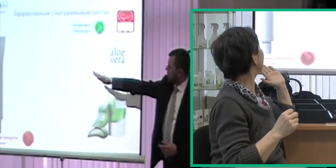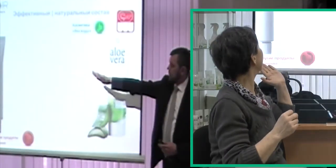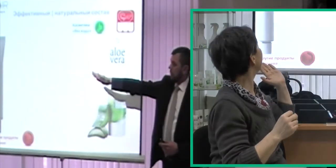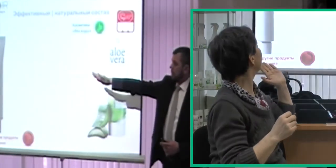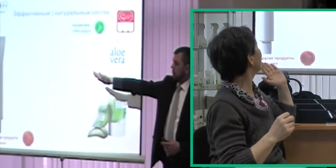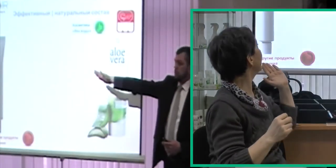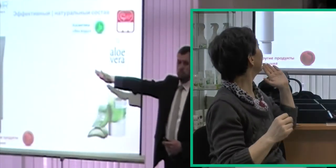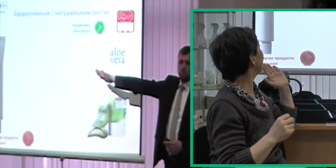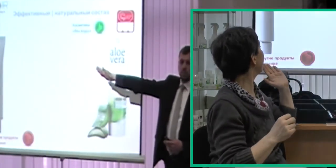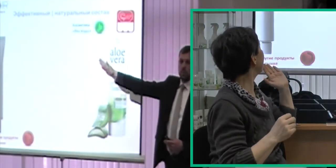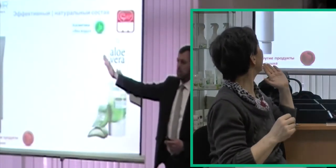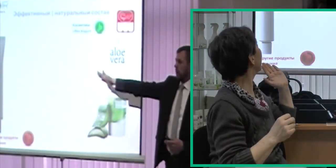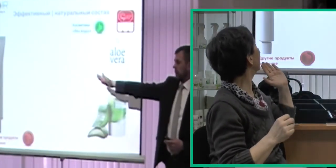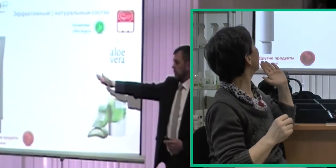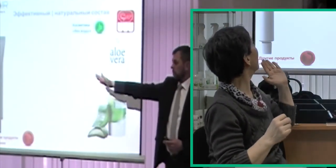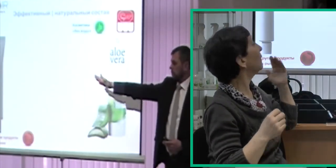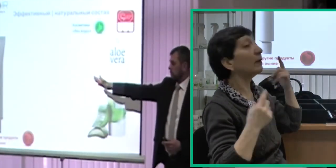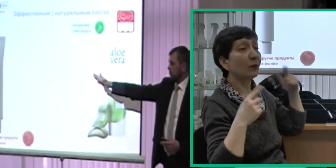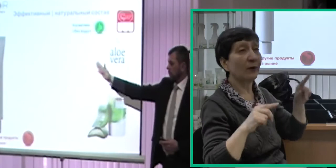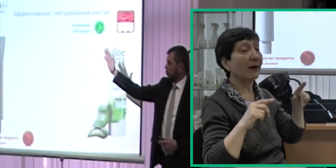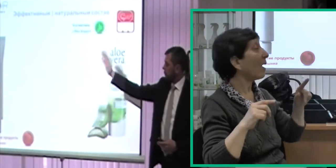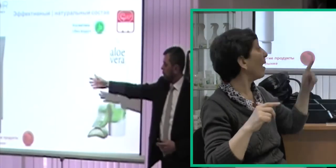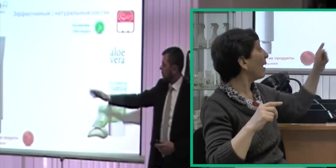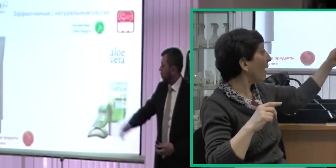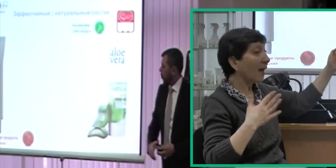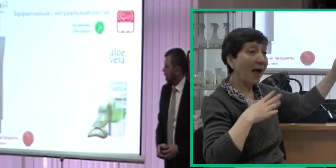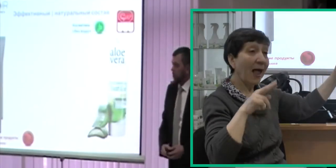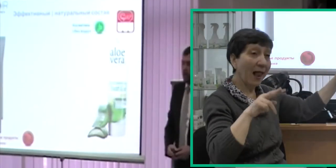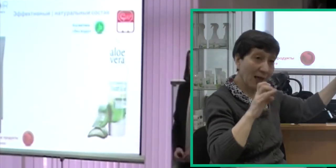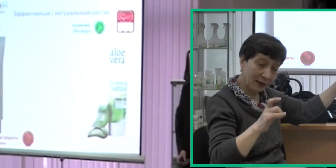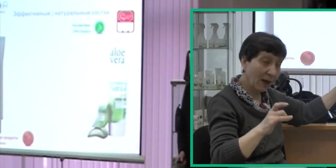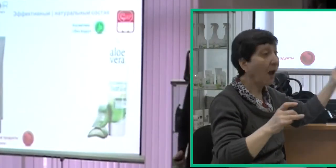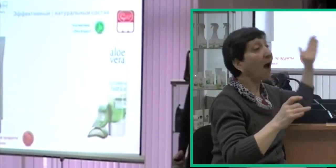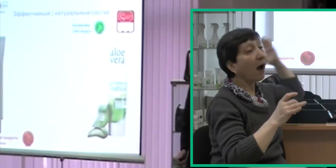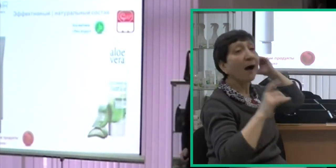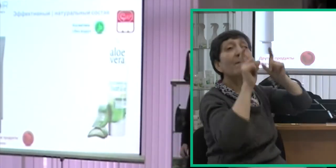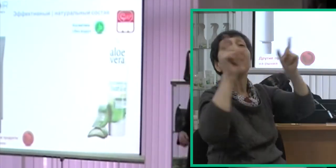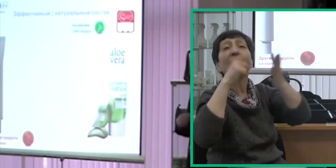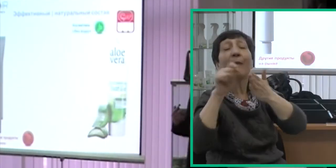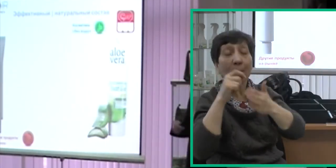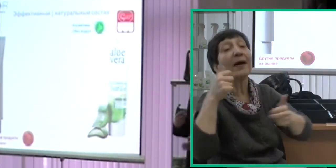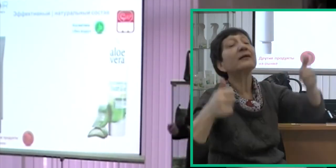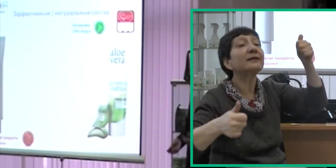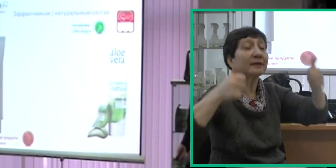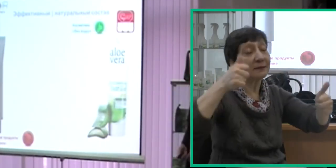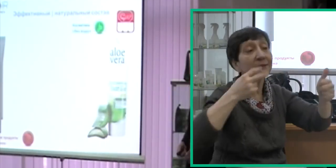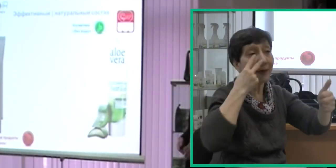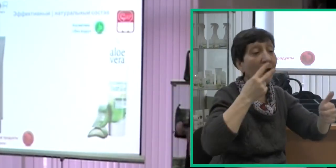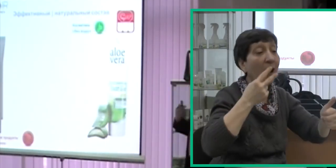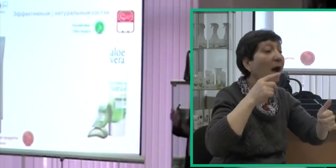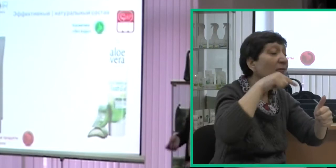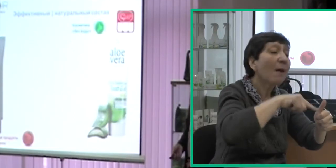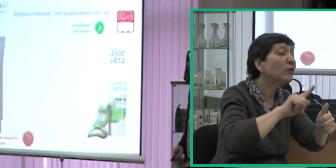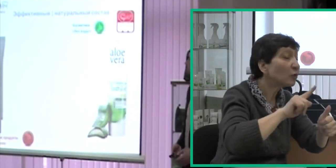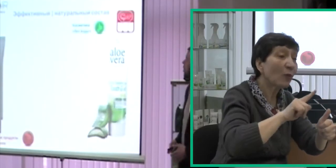зубная паста с масс-маркетом. Который мы просто покупаем в магазине. Не обращая внимания на состав,